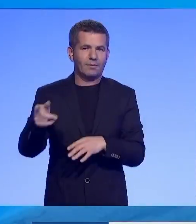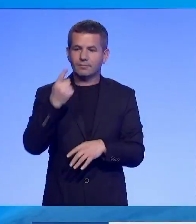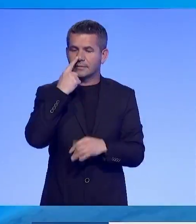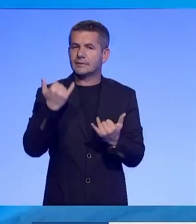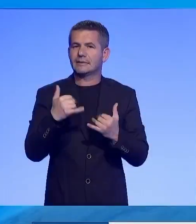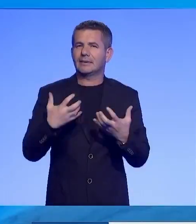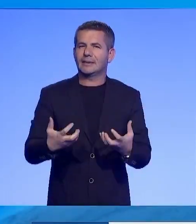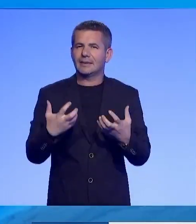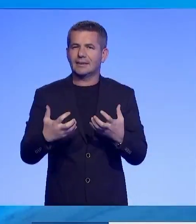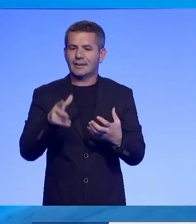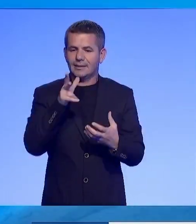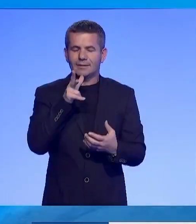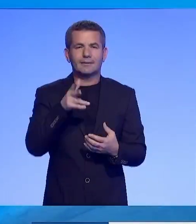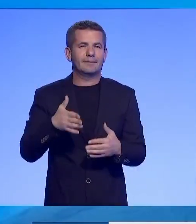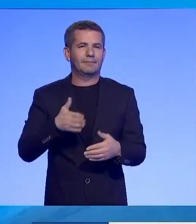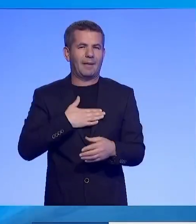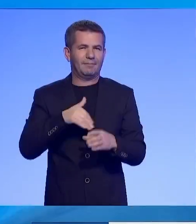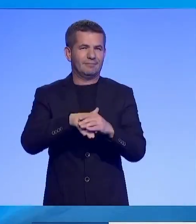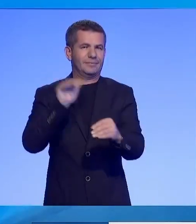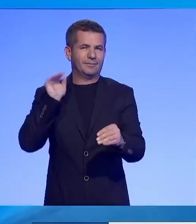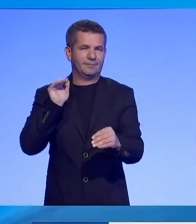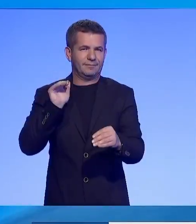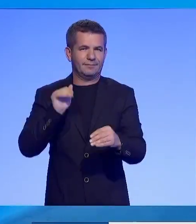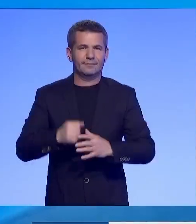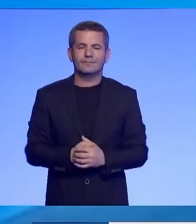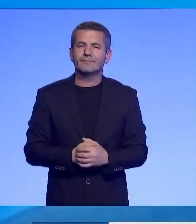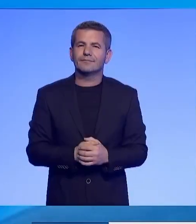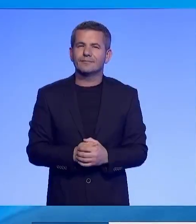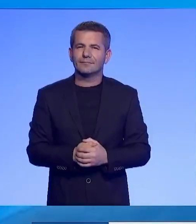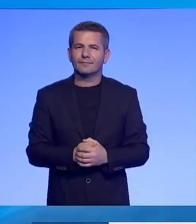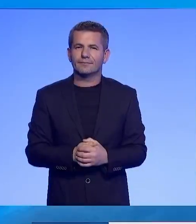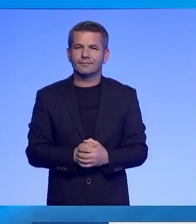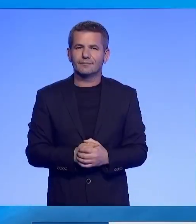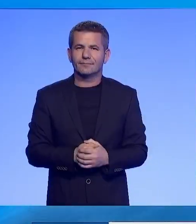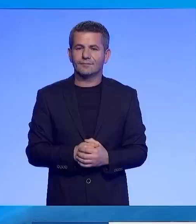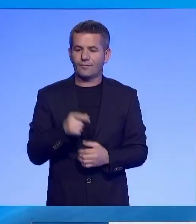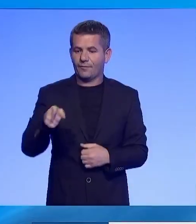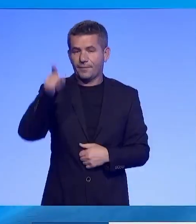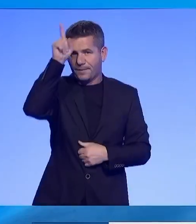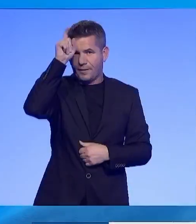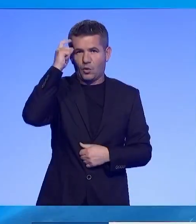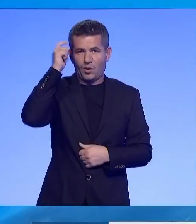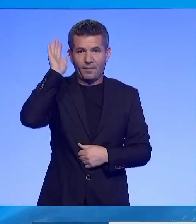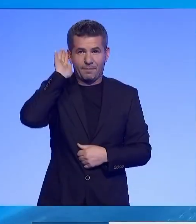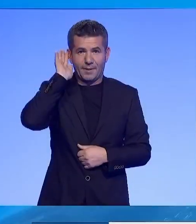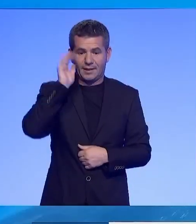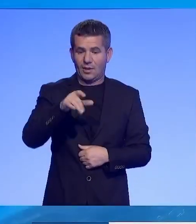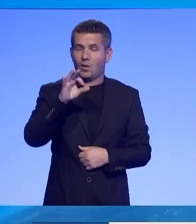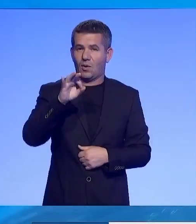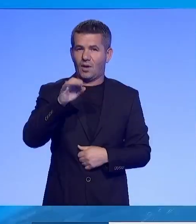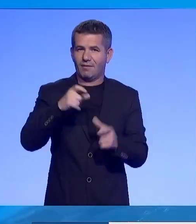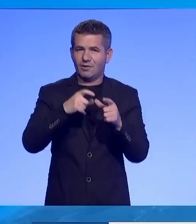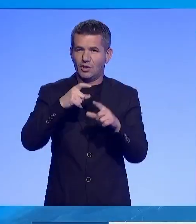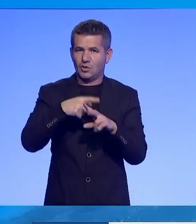Rusi si është dashur të rivlersoj objektivat të saj në fushbetej. E kancelari Gjerman, Olaf Scholz, pas të